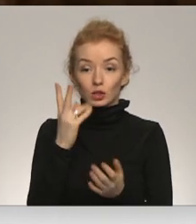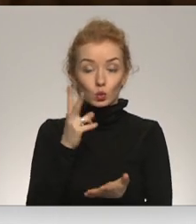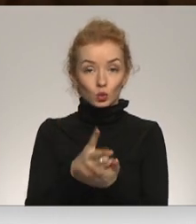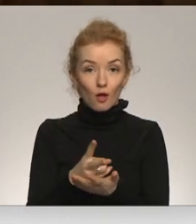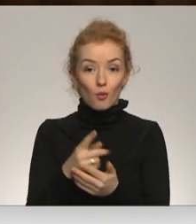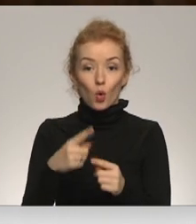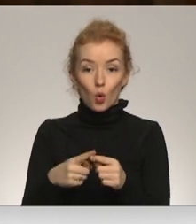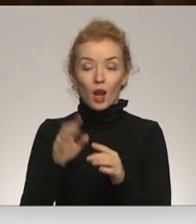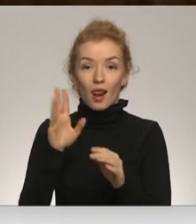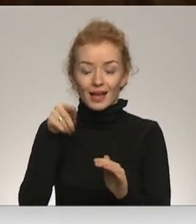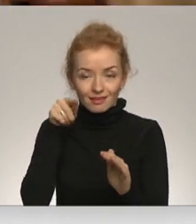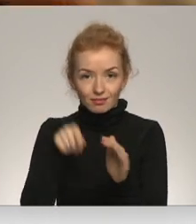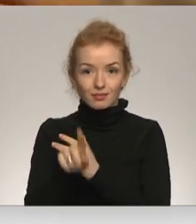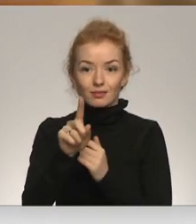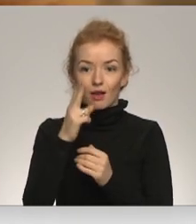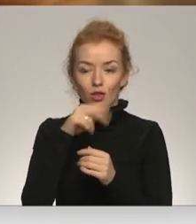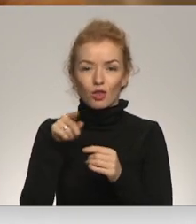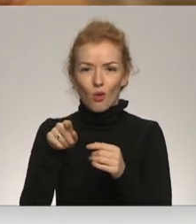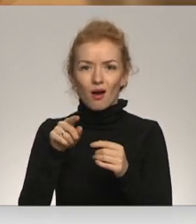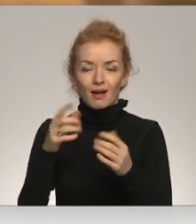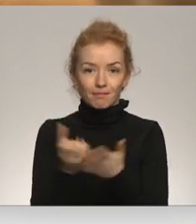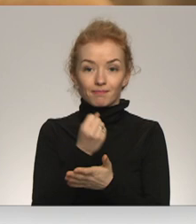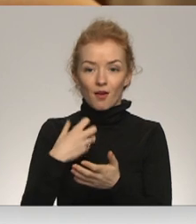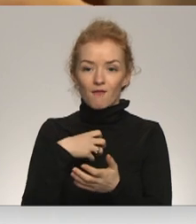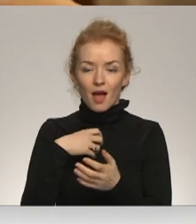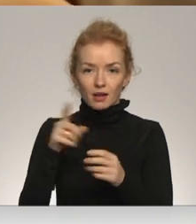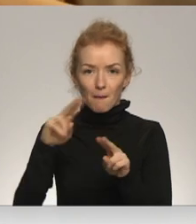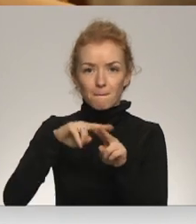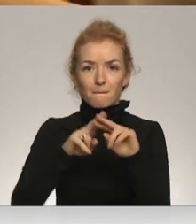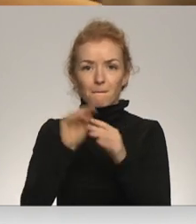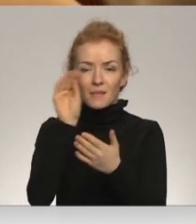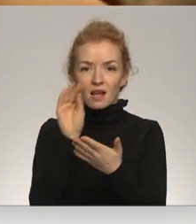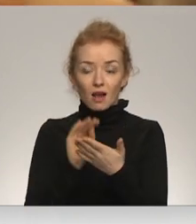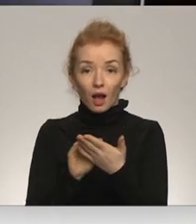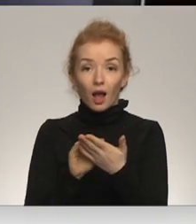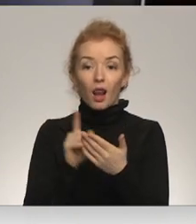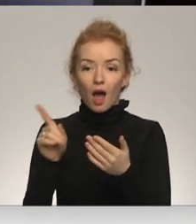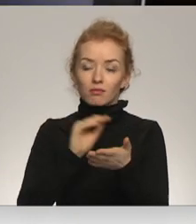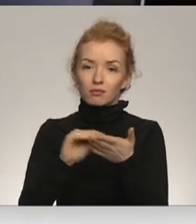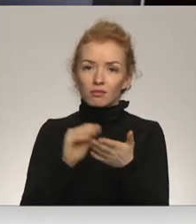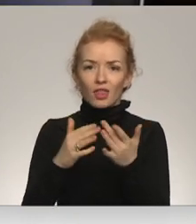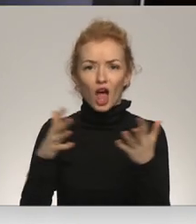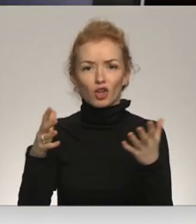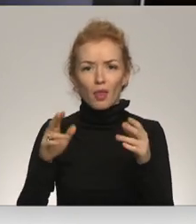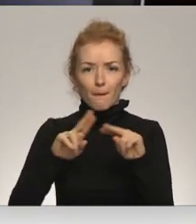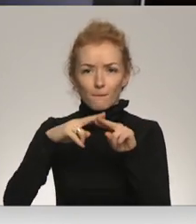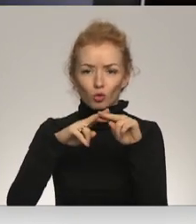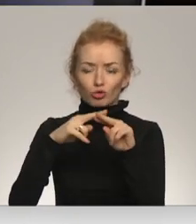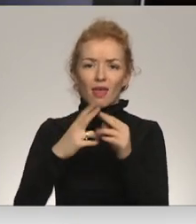atslēga, lai izlaustos no istabas, jāatrod šifrētā burtumīklā laikrakstu tekstos, saliktās mozaīkās,